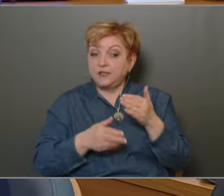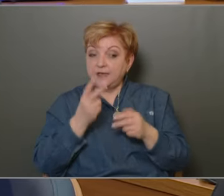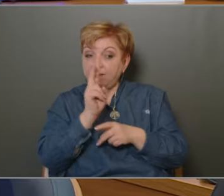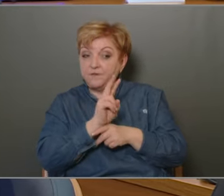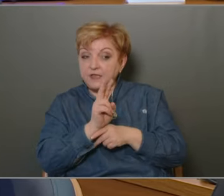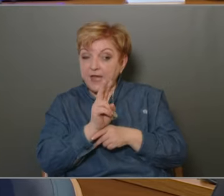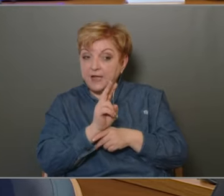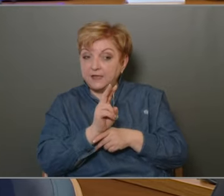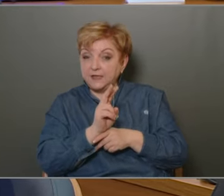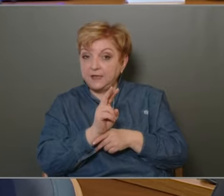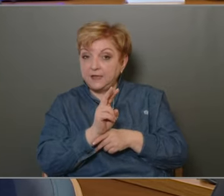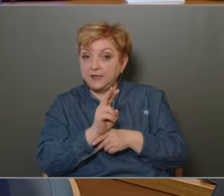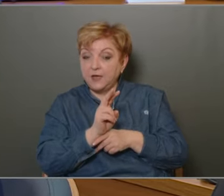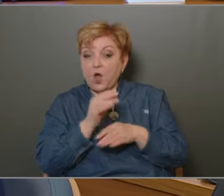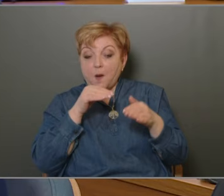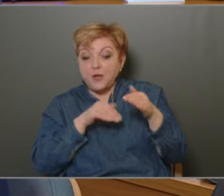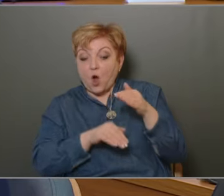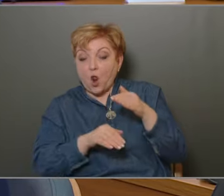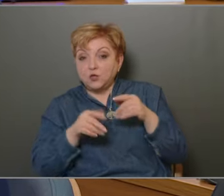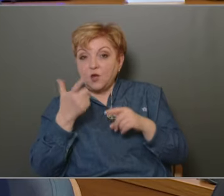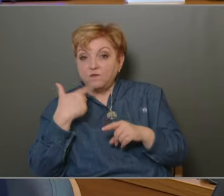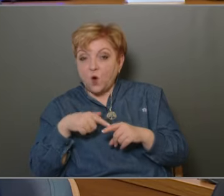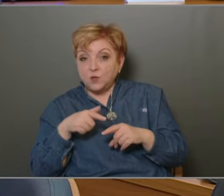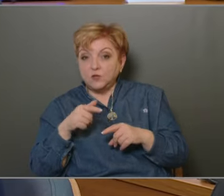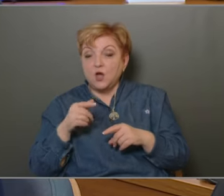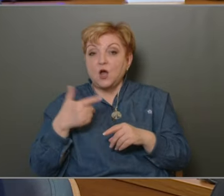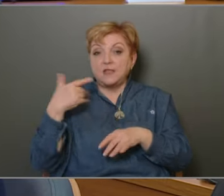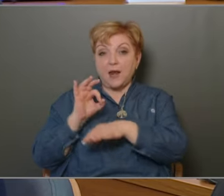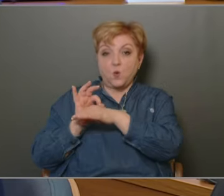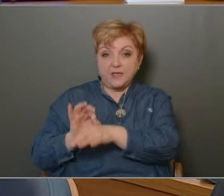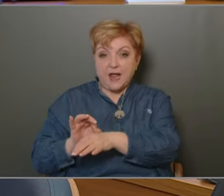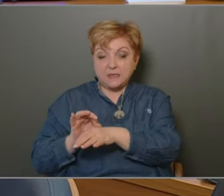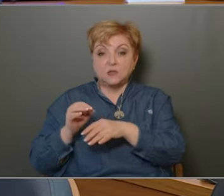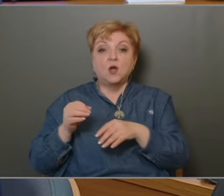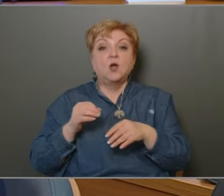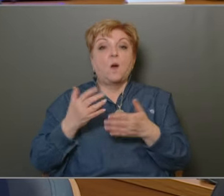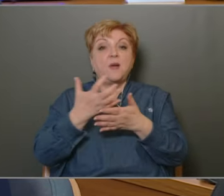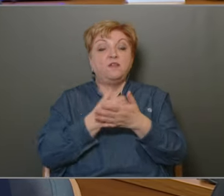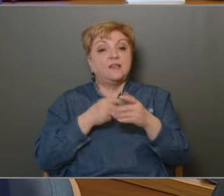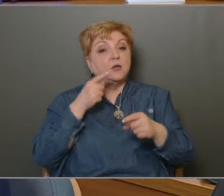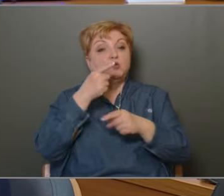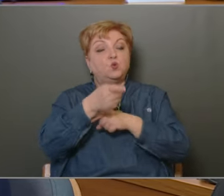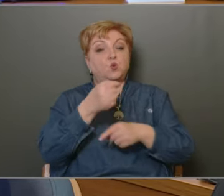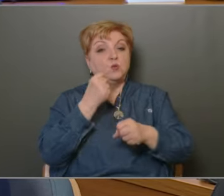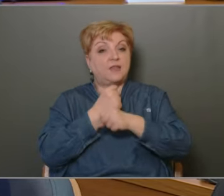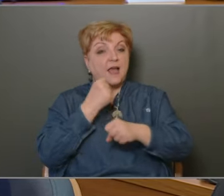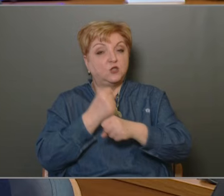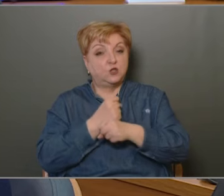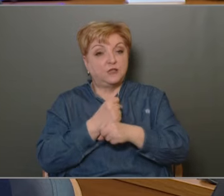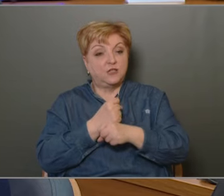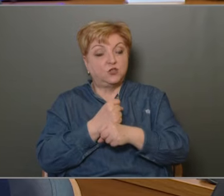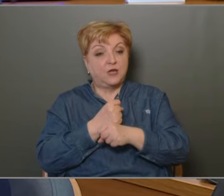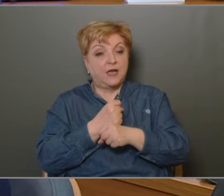nagyon figyelni, amíg alatta vannak az előirányzata. Tehát a bevételek túlteljesítése az